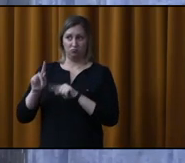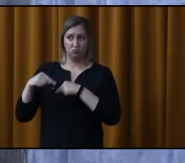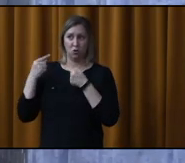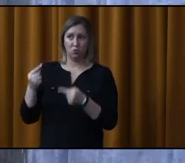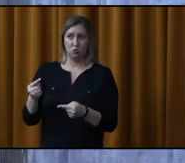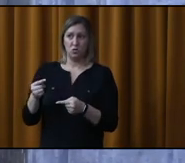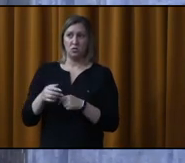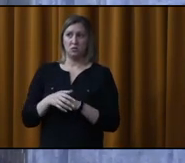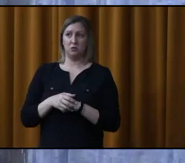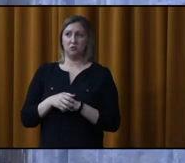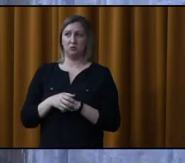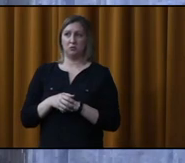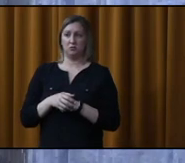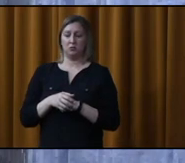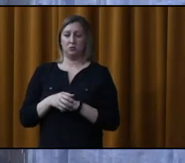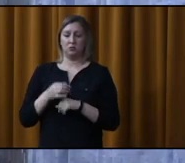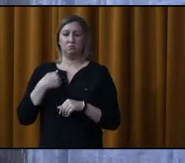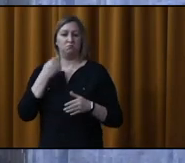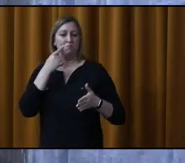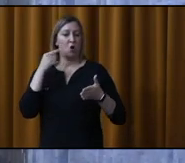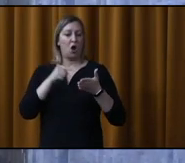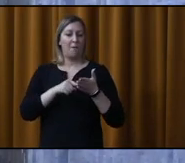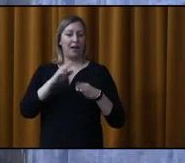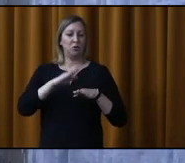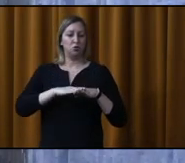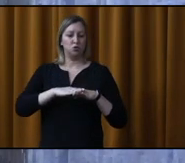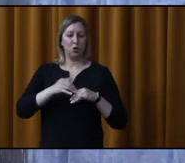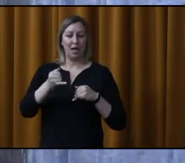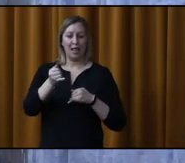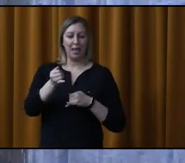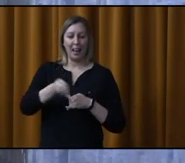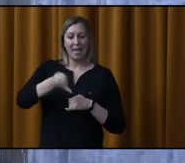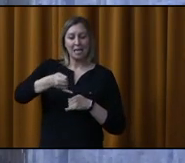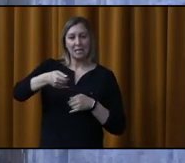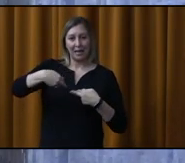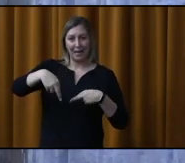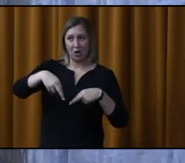des agratissements, mais qu'on remarque au niveau des tracés de la ligne, de la rue.